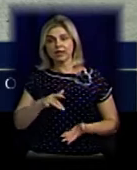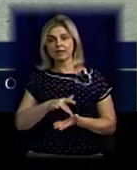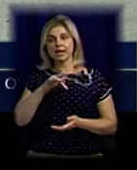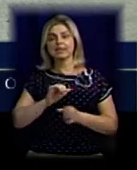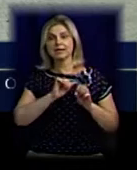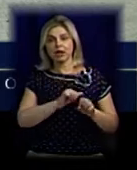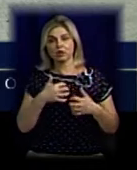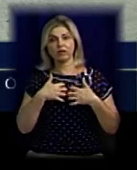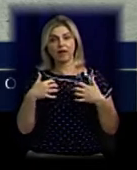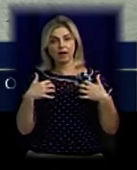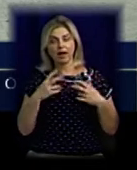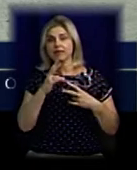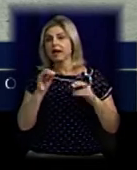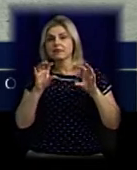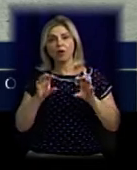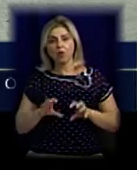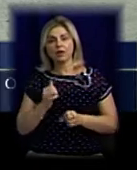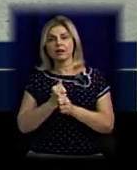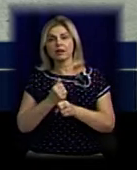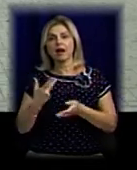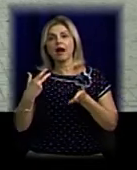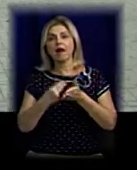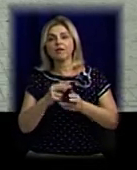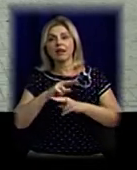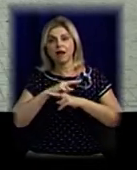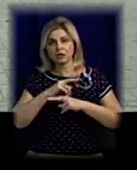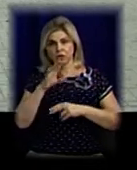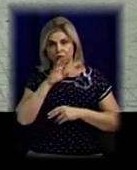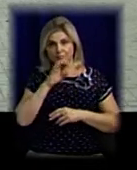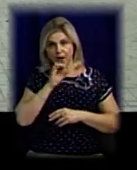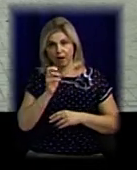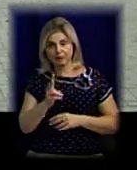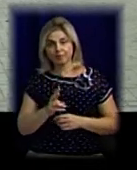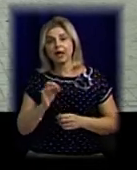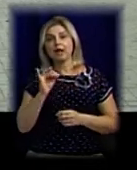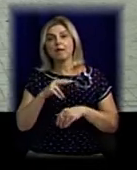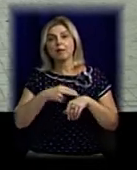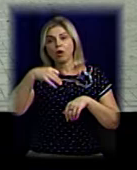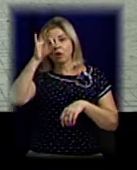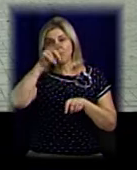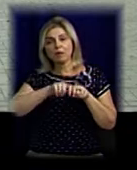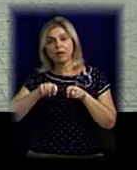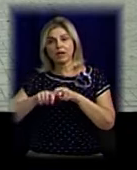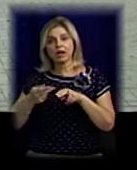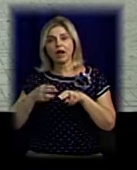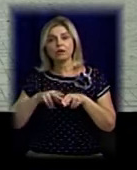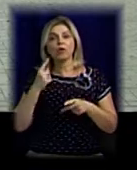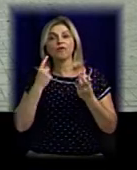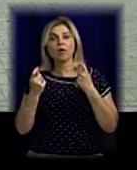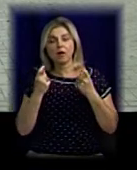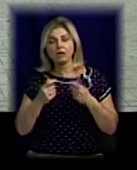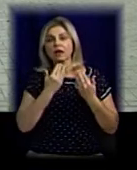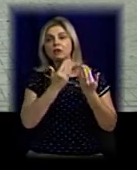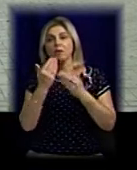захисту тварин незаконно було проведено евтаназію собак. Правоохоронці перевіряють зазначену інформацію,